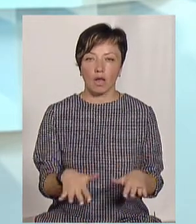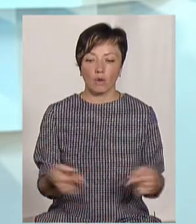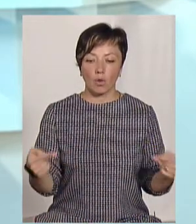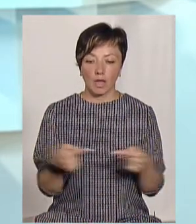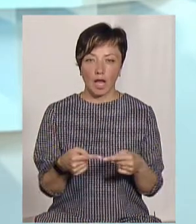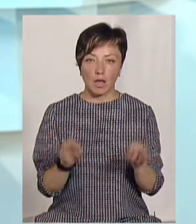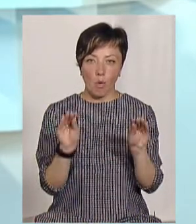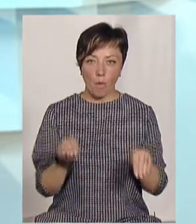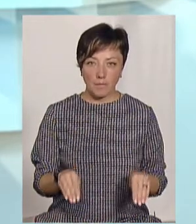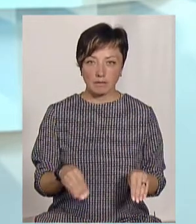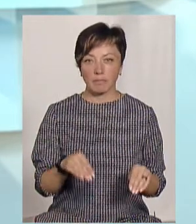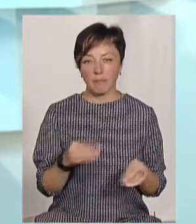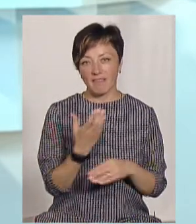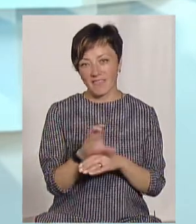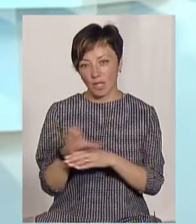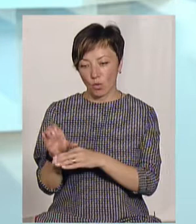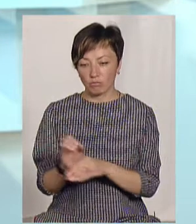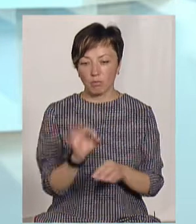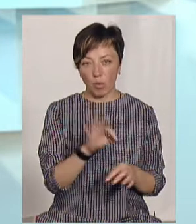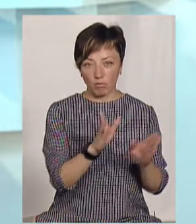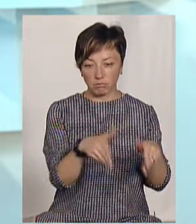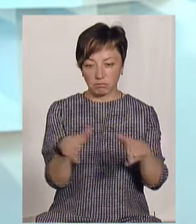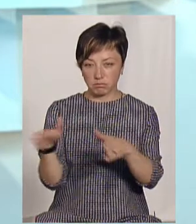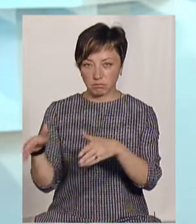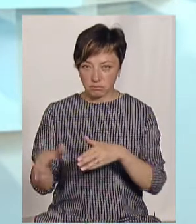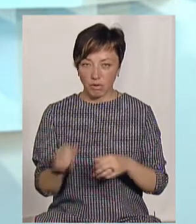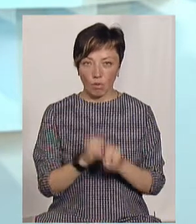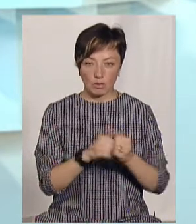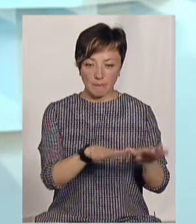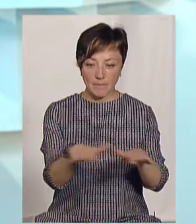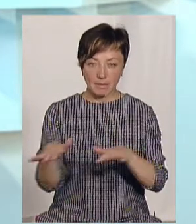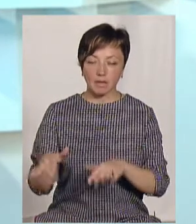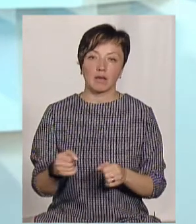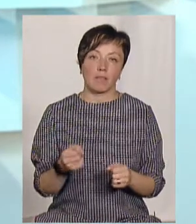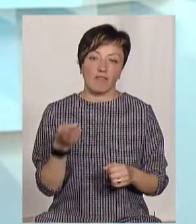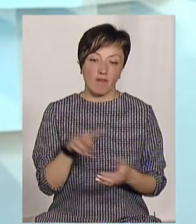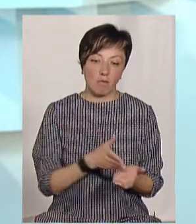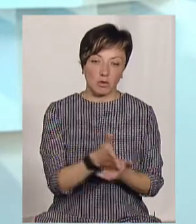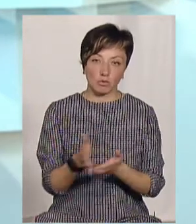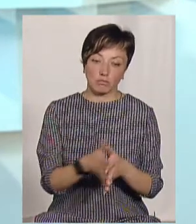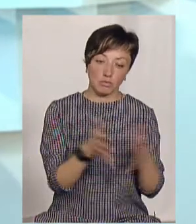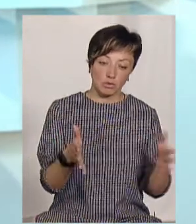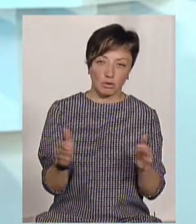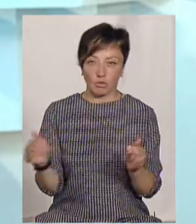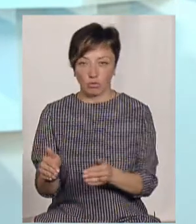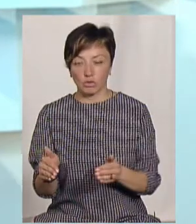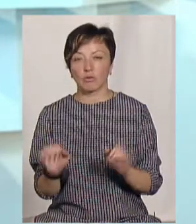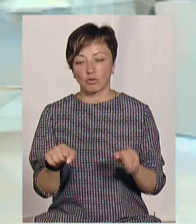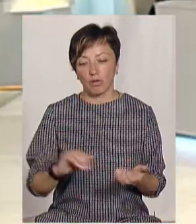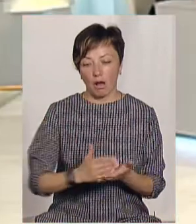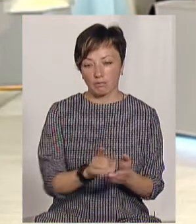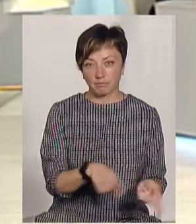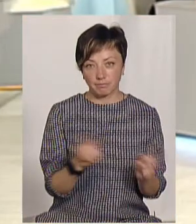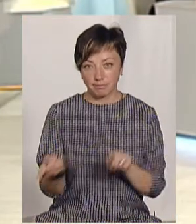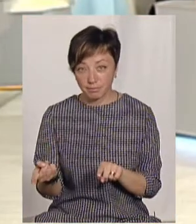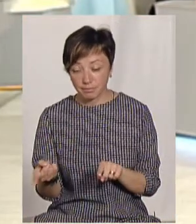серію таких фільміків, відео про кожну з локацій. Також ми розробили таких два веломаршрути. Один більший, другий коротший. Можна на карту